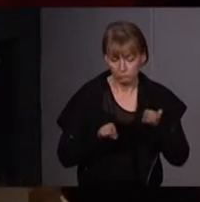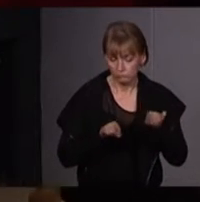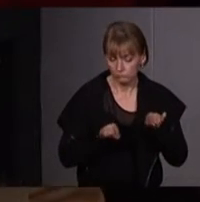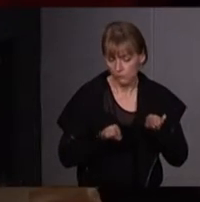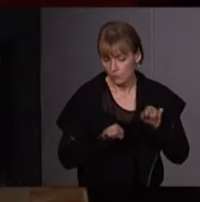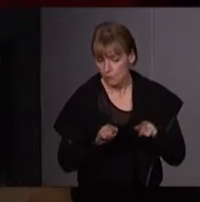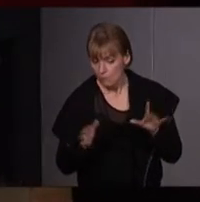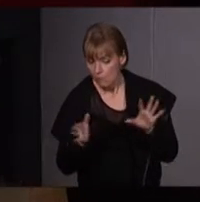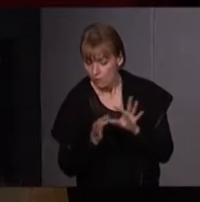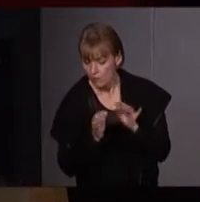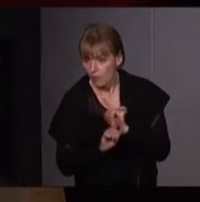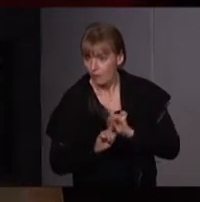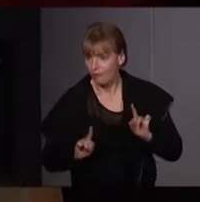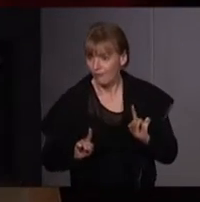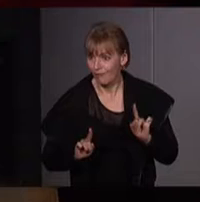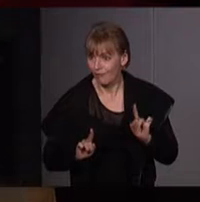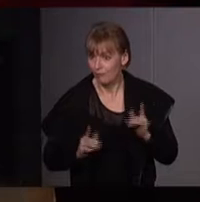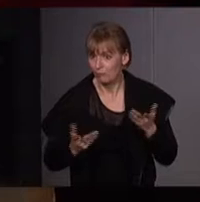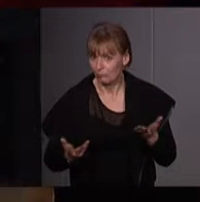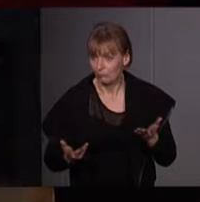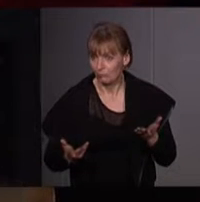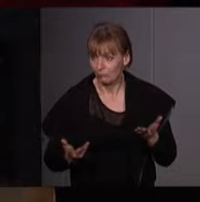devraient pas avoir de lien entre eux, on n'en avait pas,